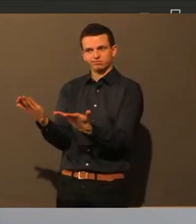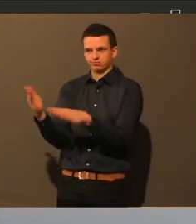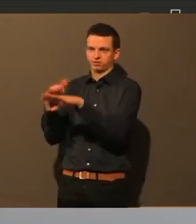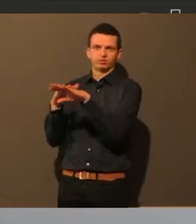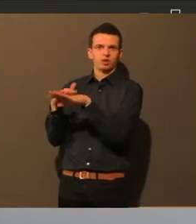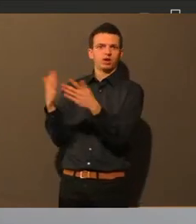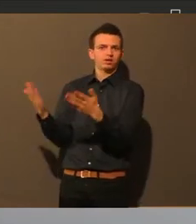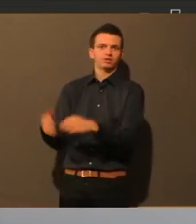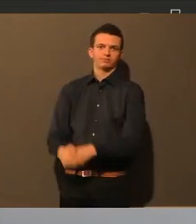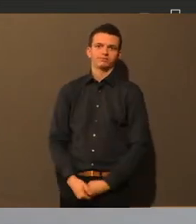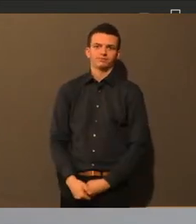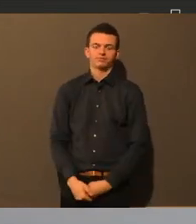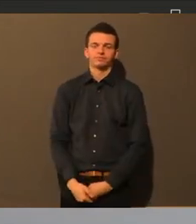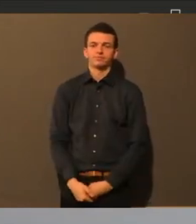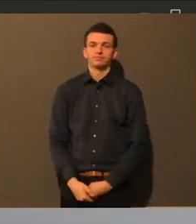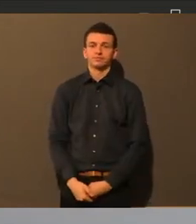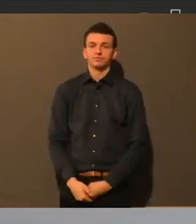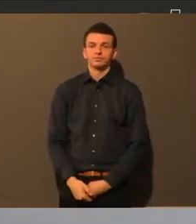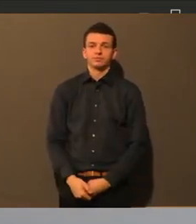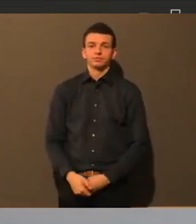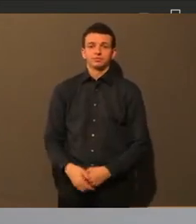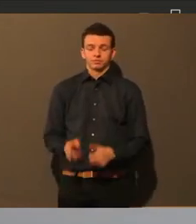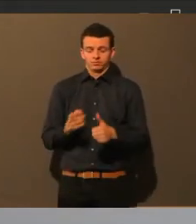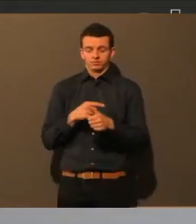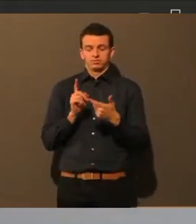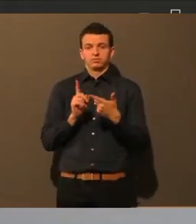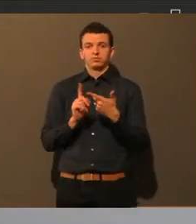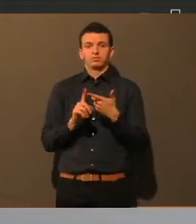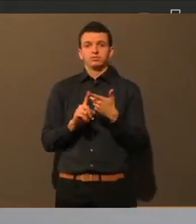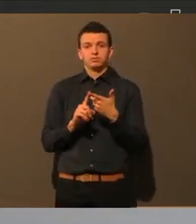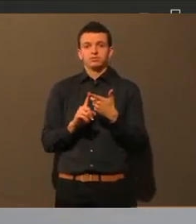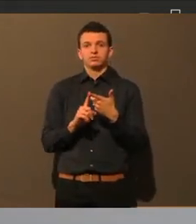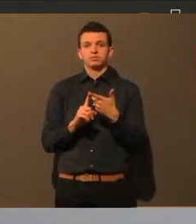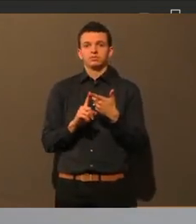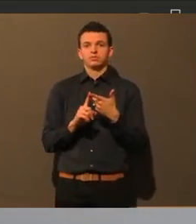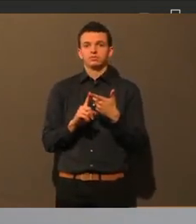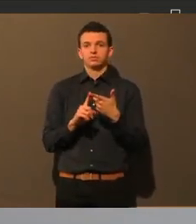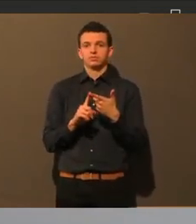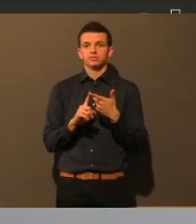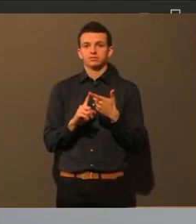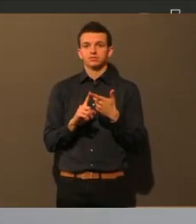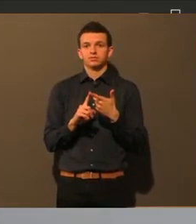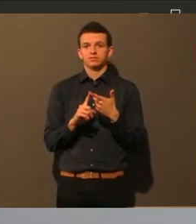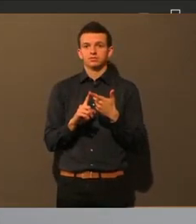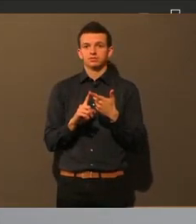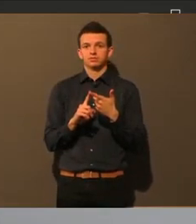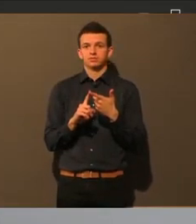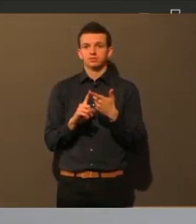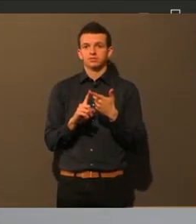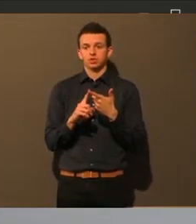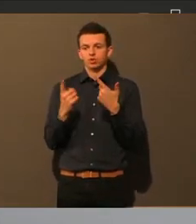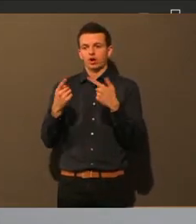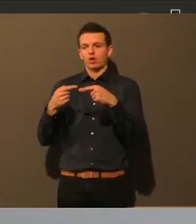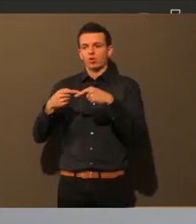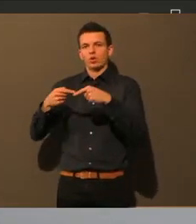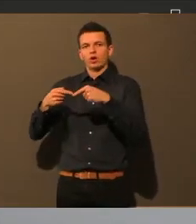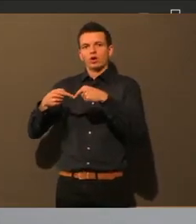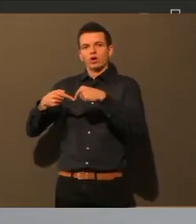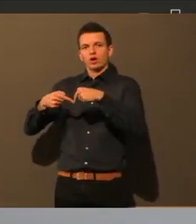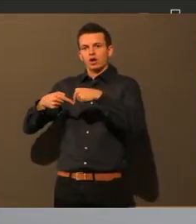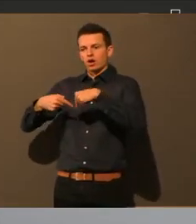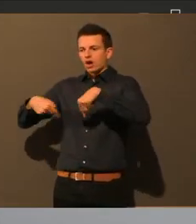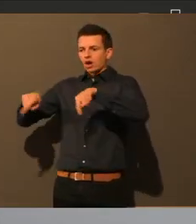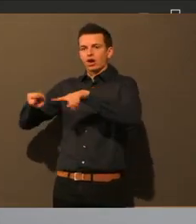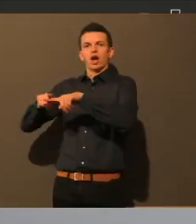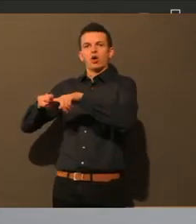Für mich ist auch der Punkt mit dem Anmieten von zusätzlichen Räumen. Also für